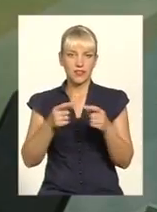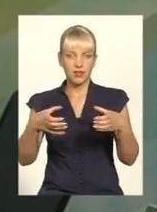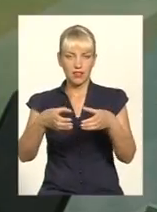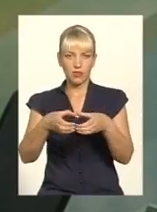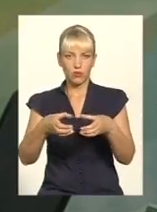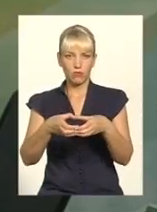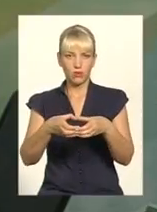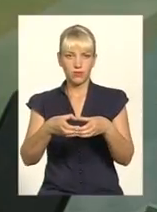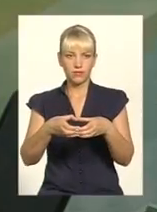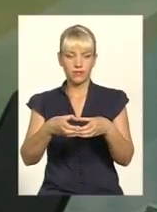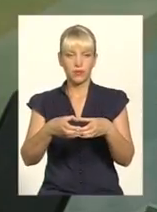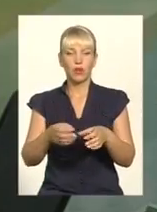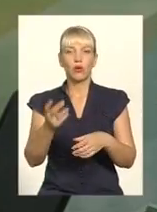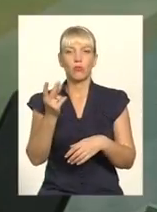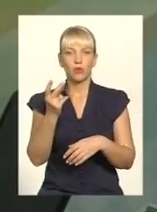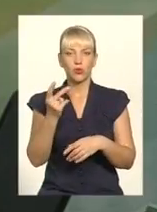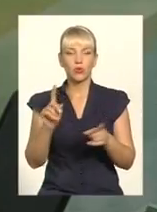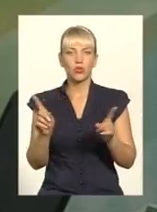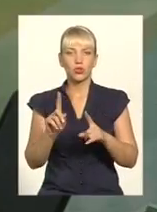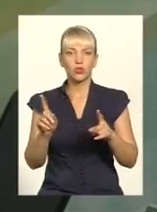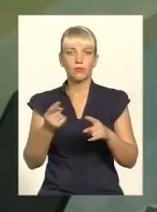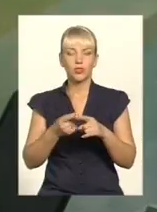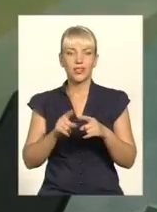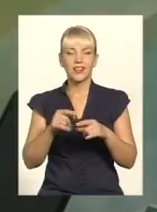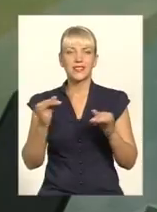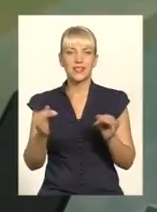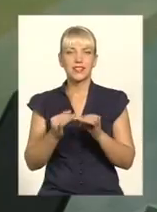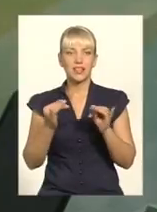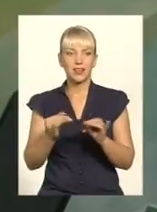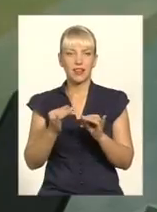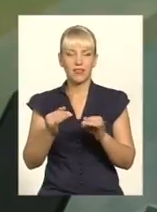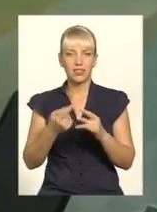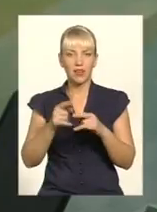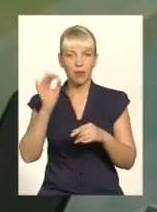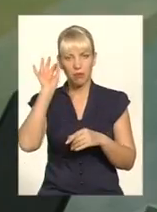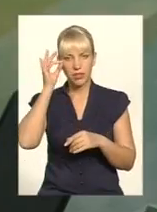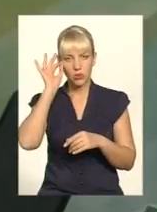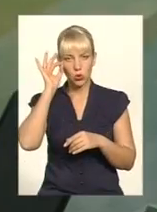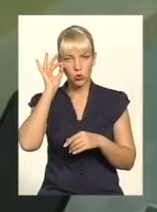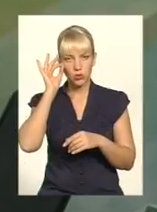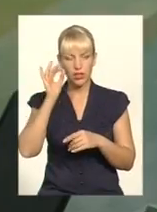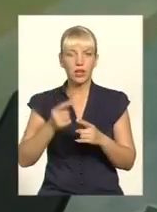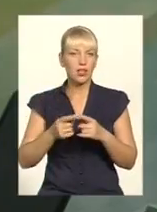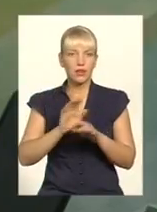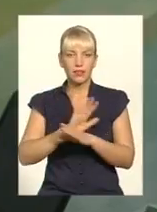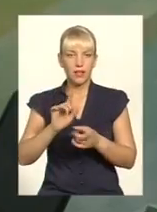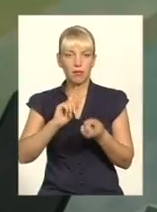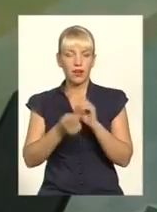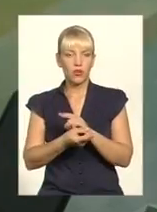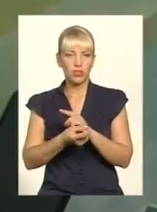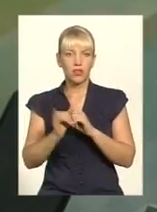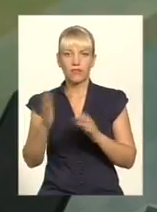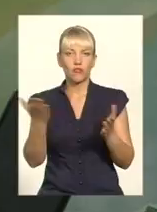Це перш за все. По-друге, щоби та зацікавленість, така безглузда, не переросла в щось